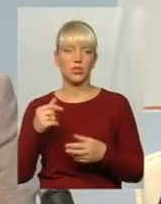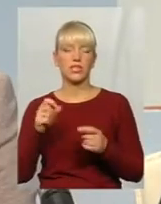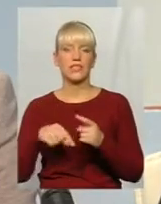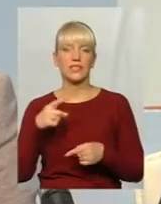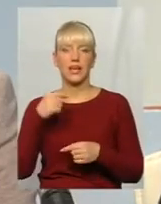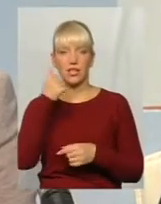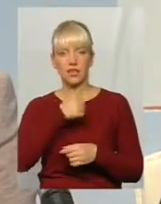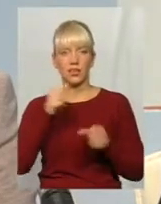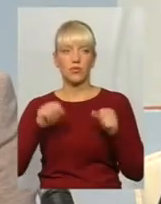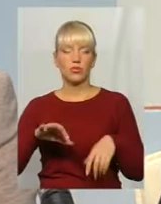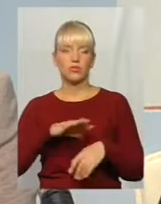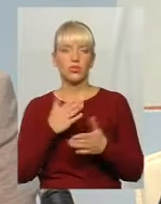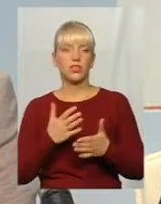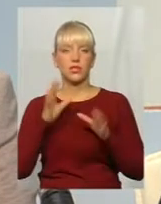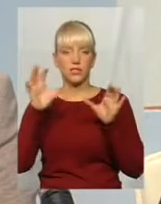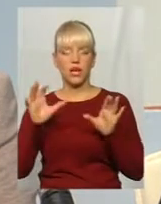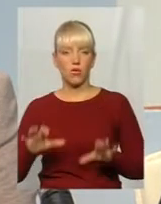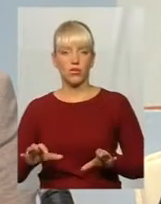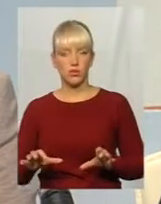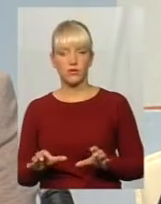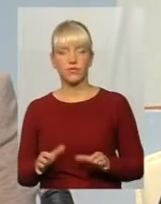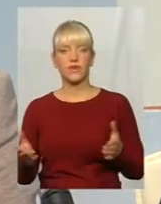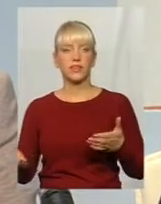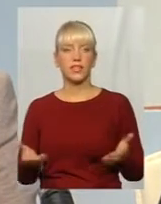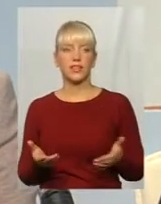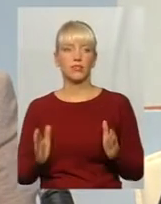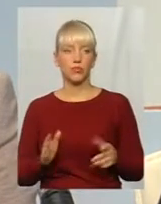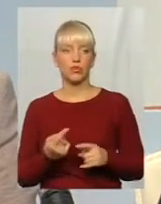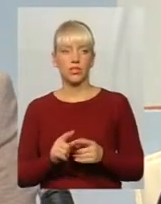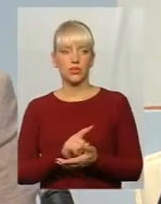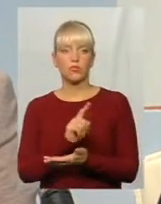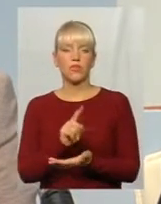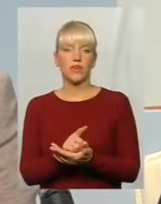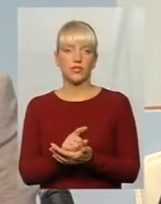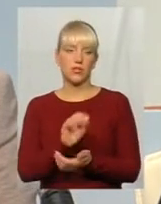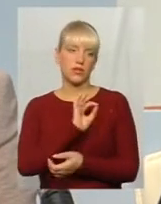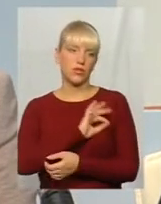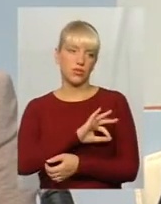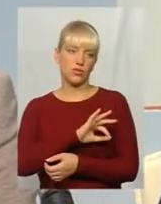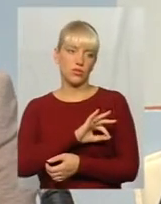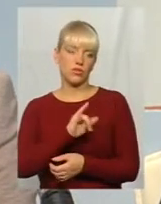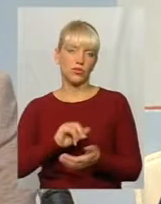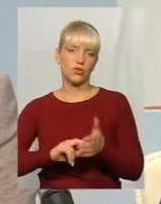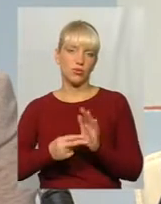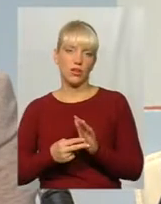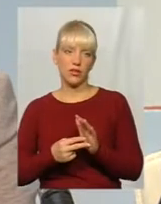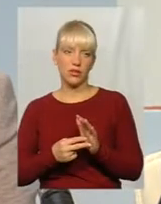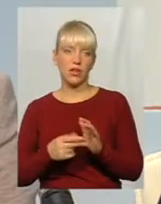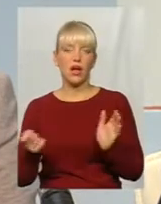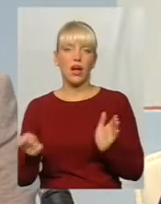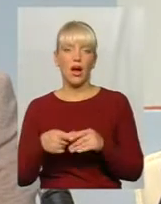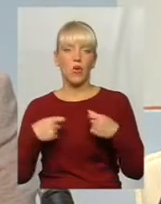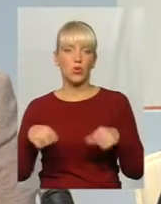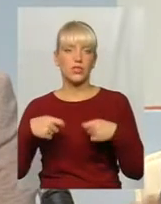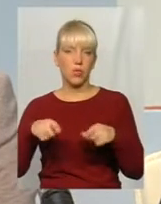бути вже якийсь закон, який буде це зобов'язувати, використовувати в плані аукціонних продажів.